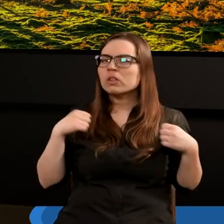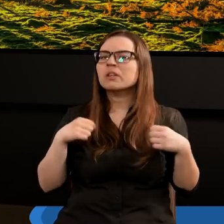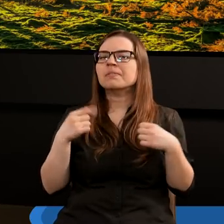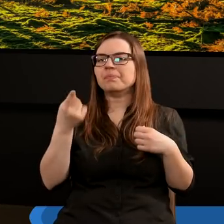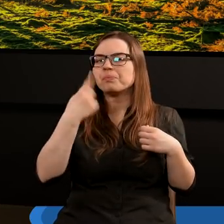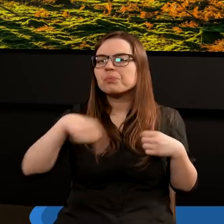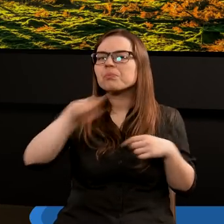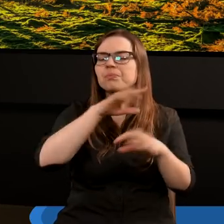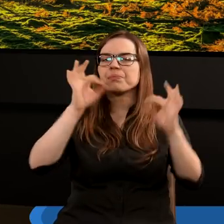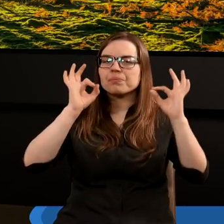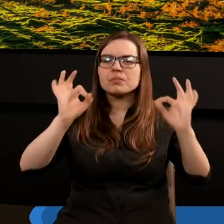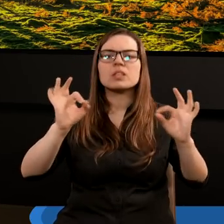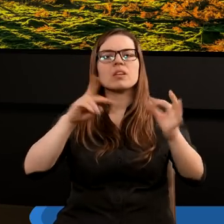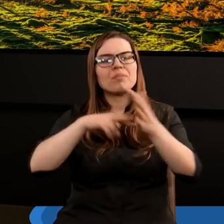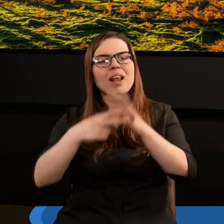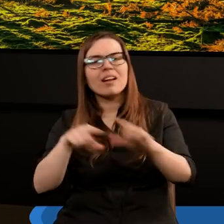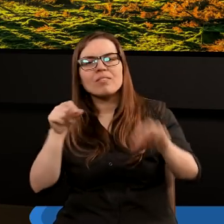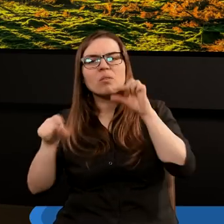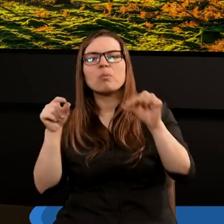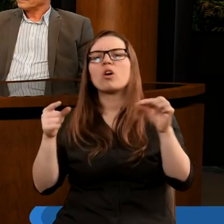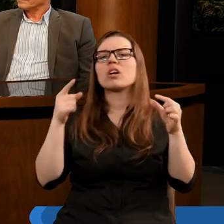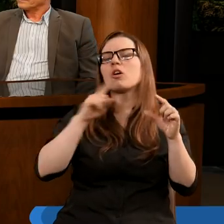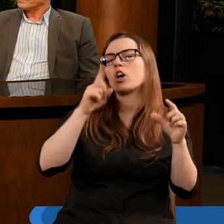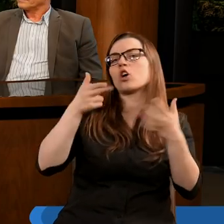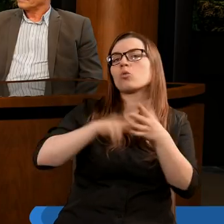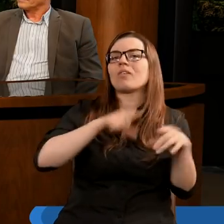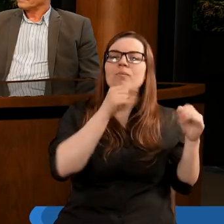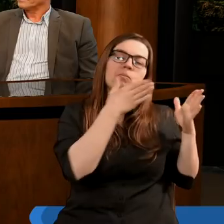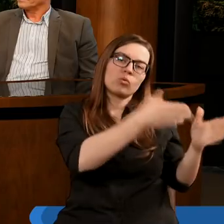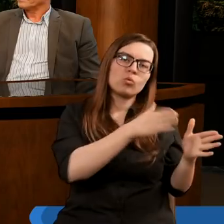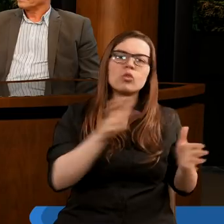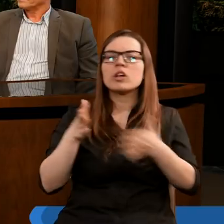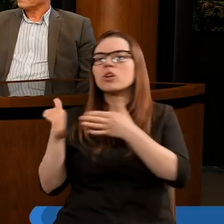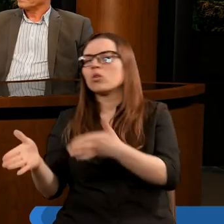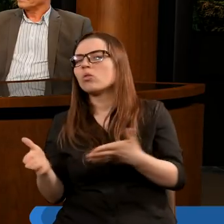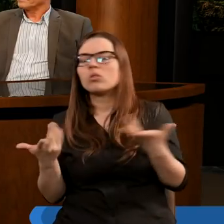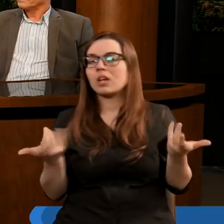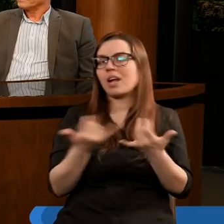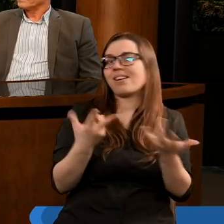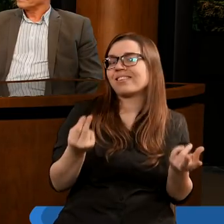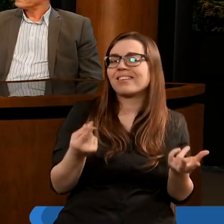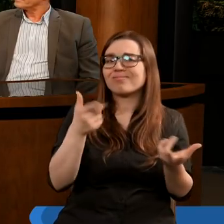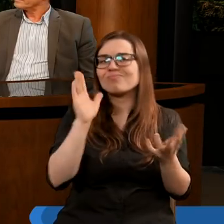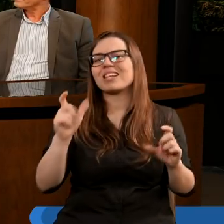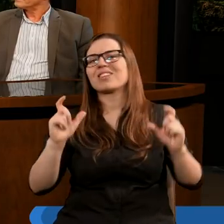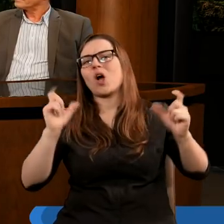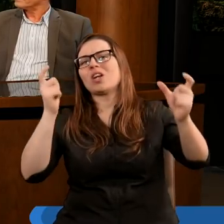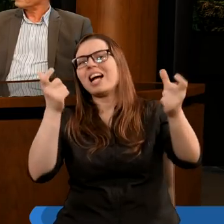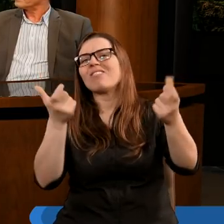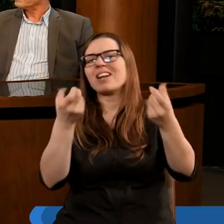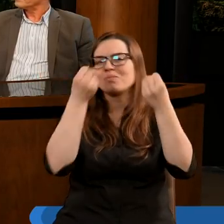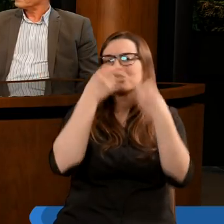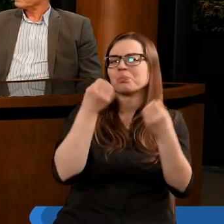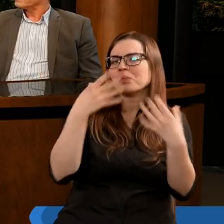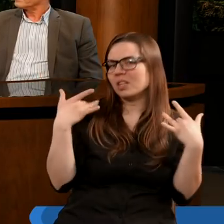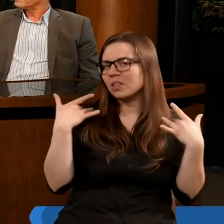ludzie się opowiedzą przede wszystkim tego, by sobie życzył albo po jego stronie. Jeśli nie, no to napisane są, jakie będą konsekwencje, prawda?